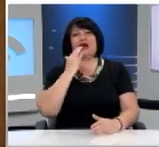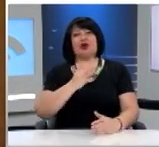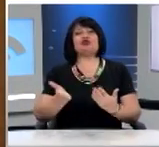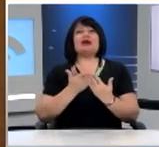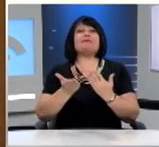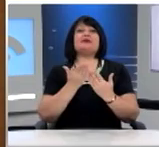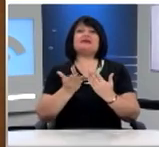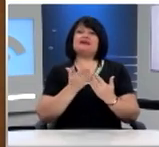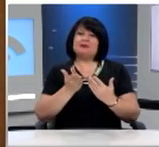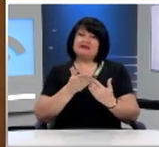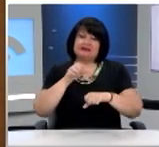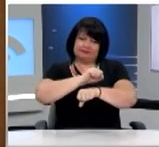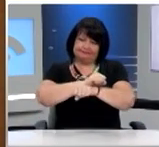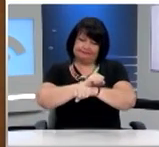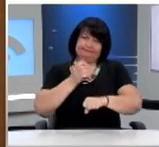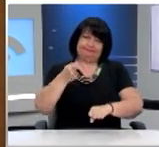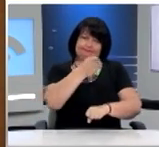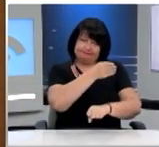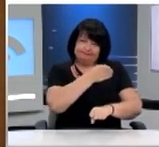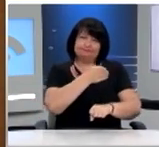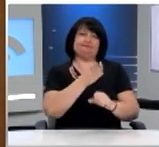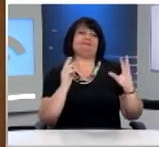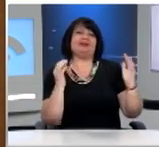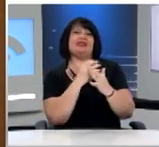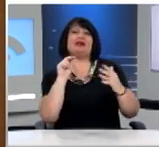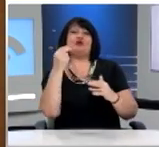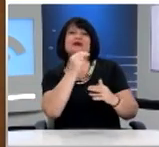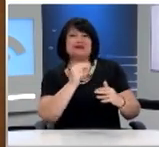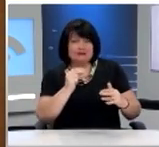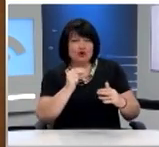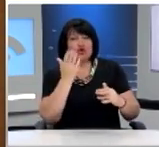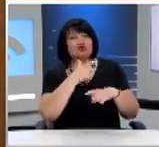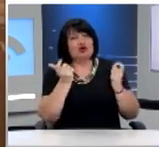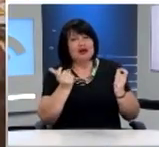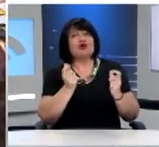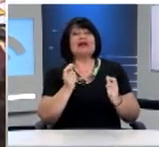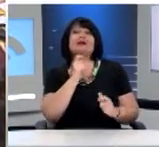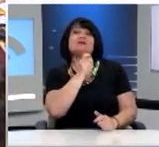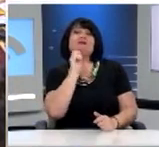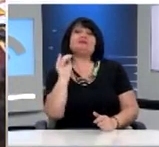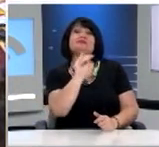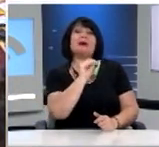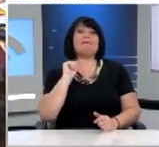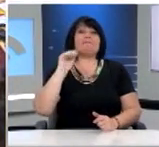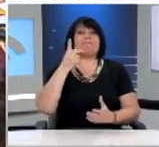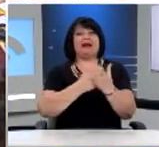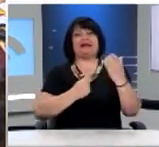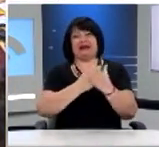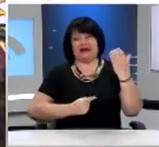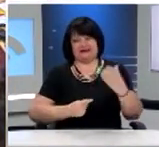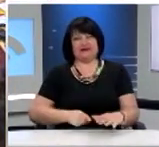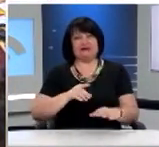στο Σοφρανιστικό Ίδρυμα και διαπολιτισμικό σχολείο και συναντεύξη σε μετανάστες. Μέσα από όλες αυτές τις δράσεις γίνεται όλο και πιο